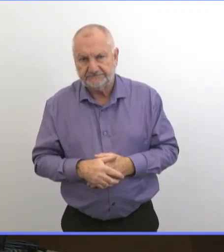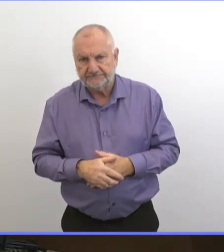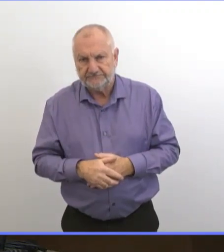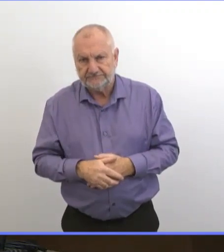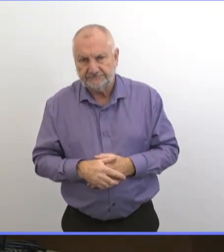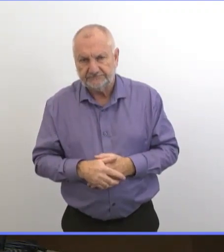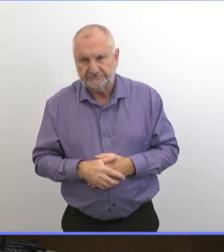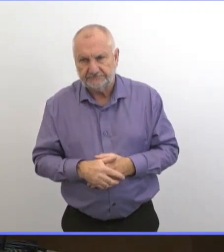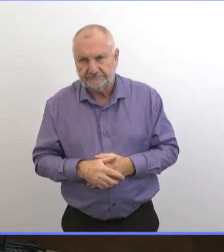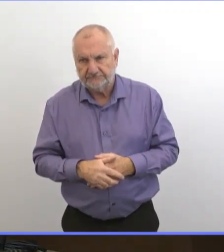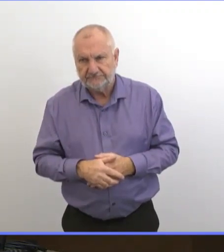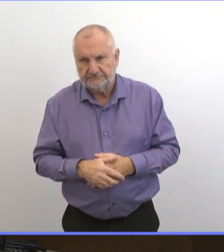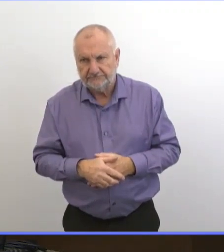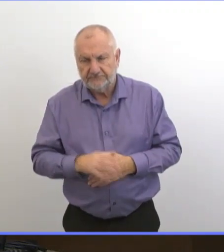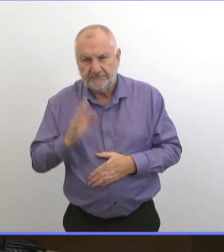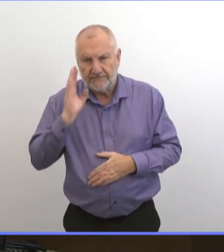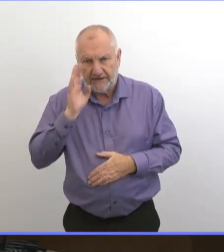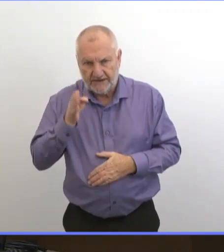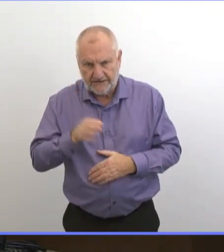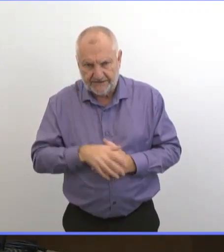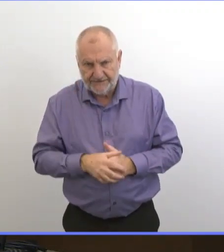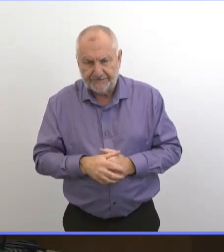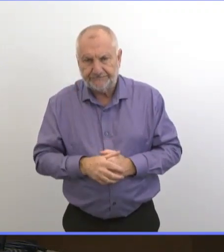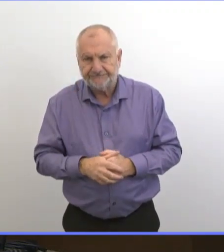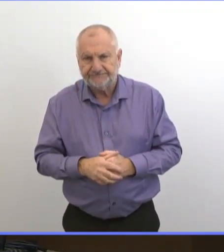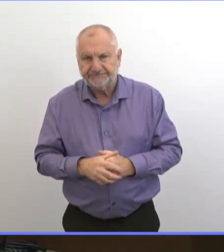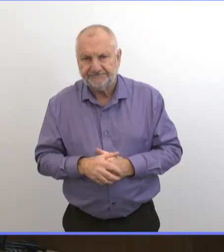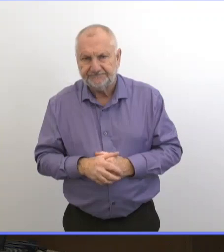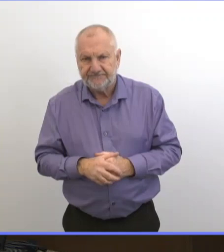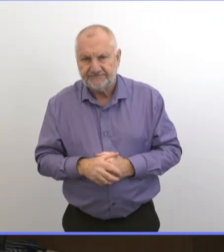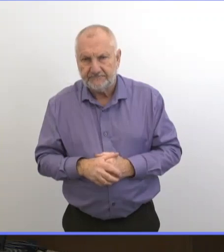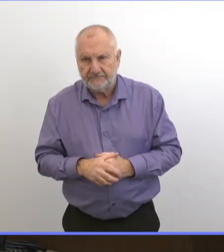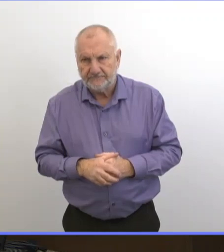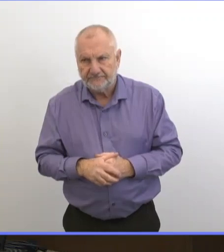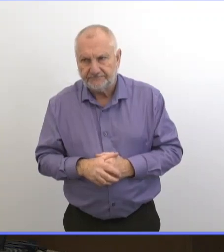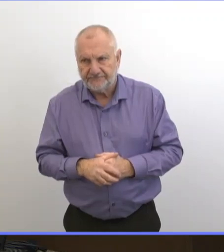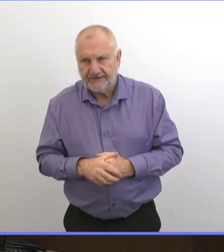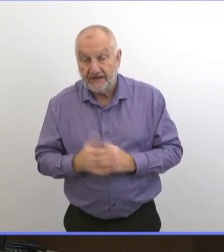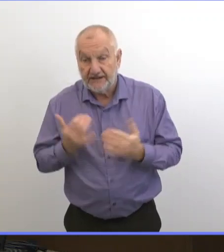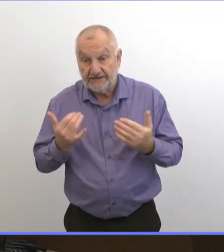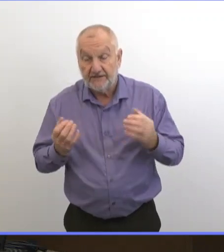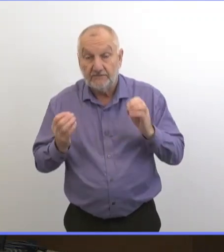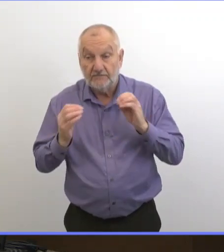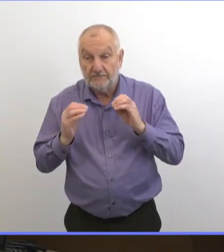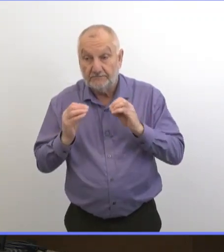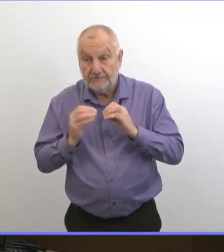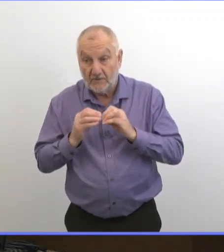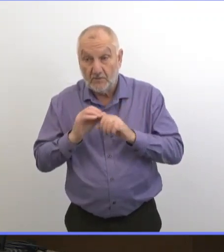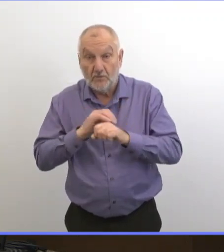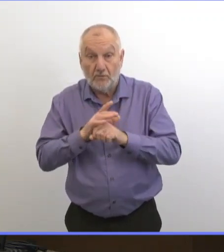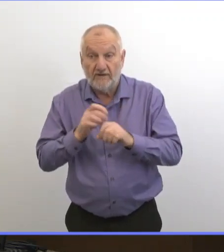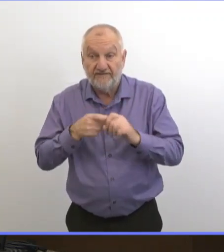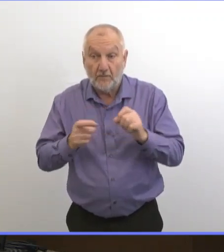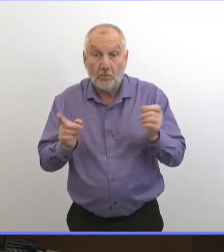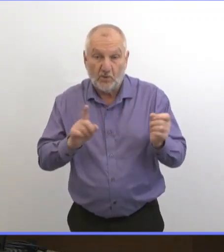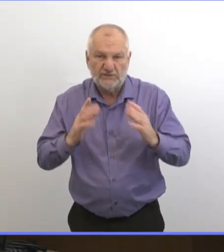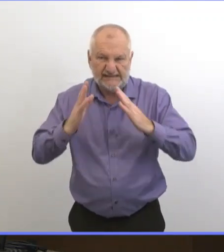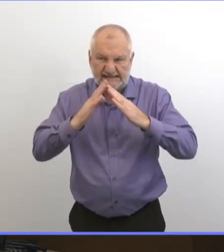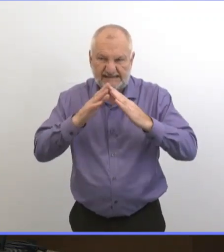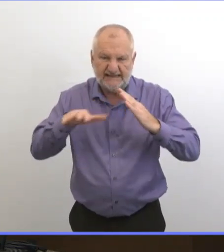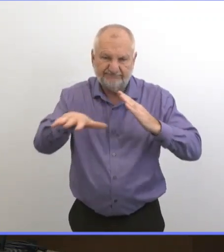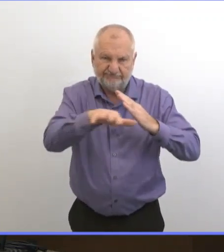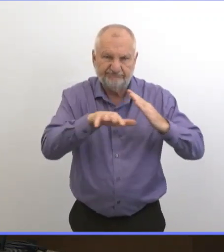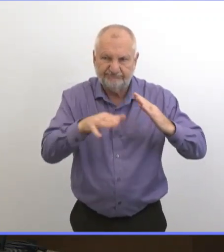Ici Kelly de la presse canadienne. Vous avez mentionné qu'on voit à l'heure actuelle plus de transmissions communautaires